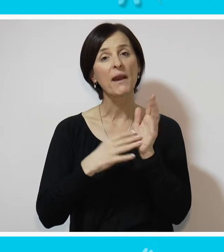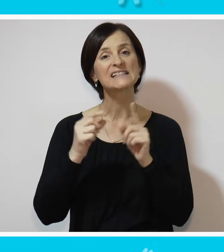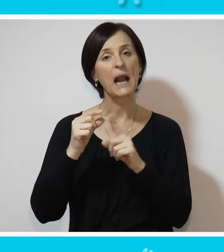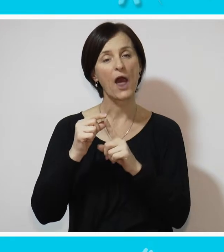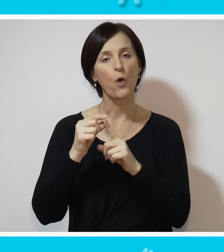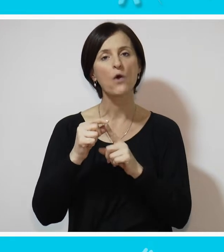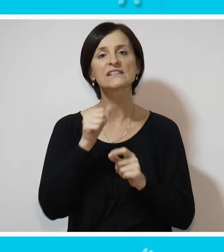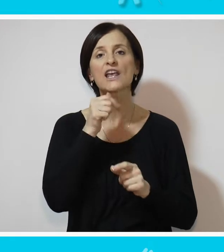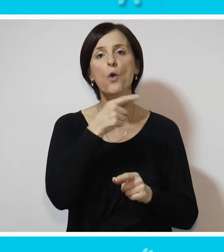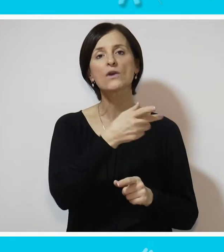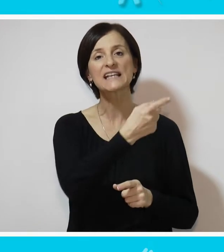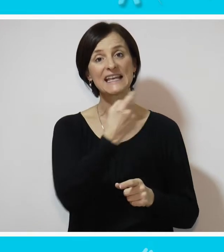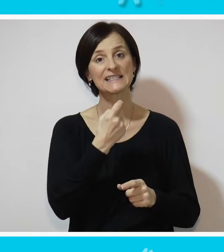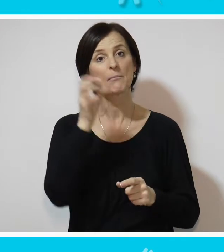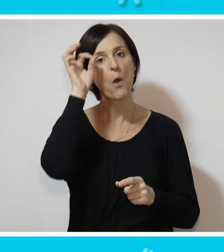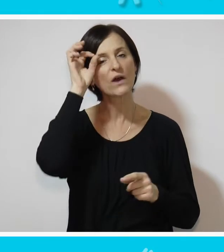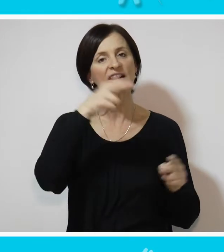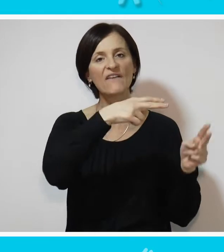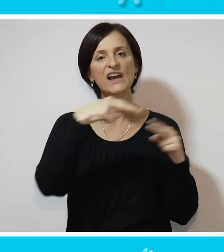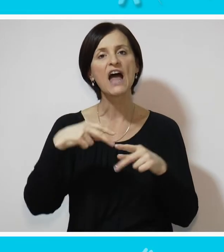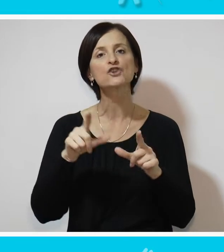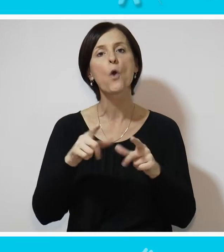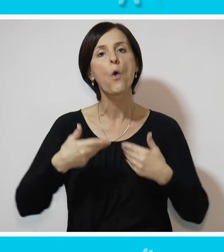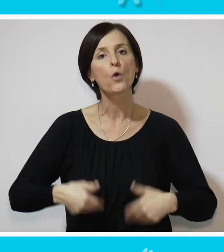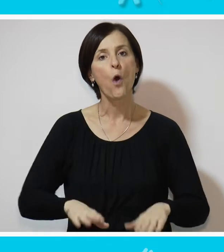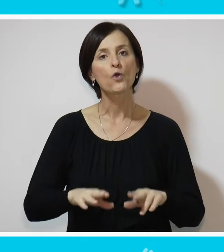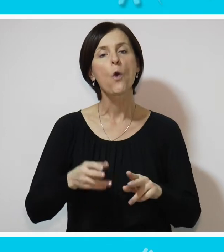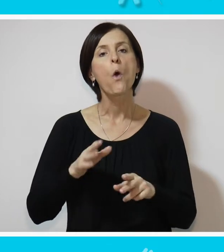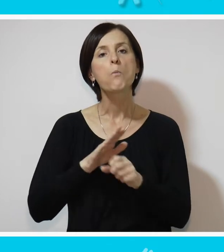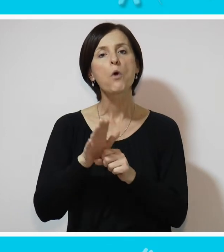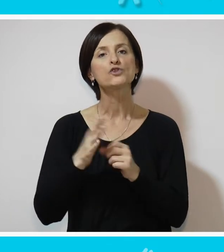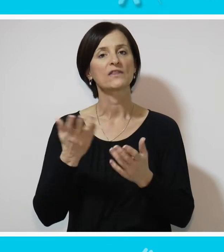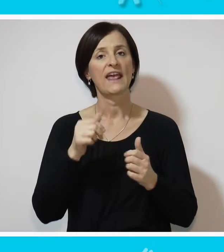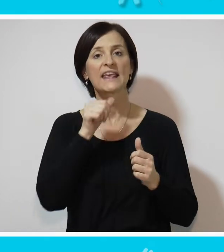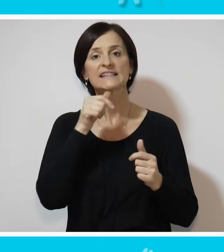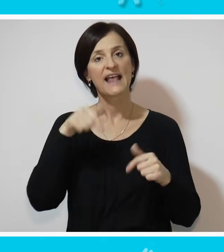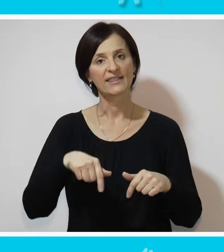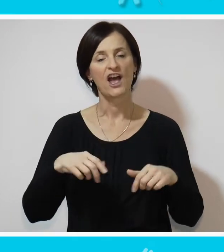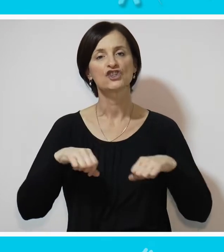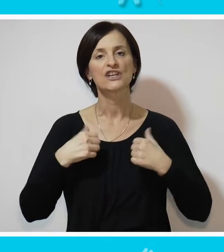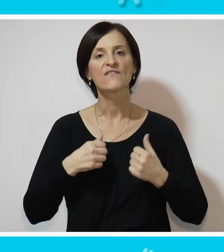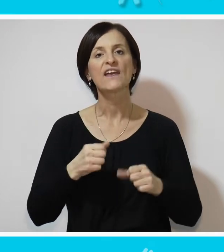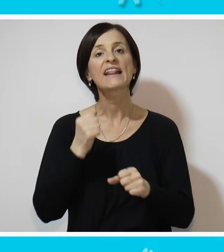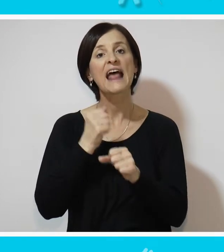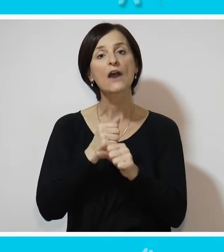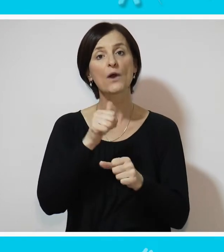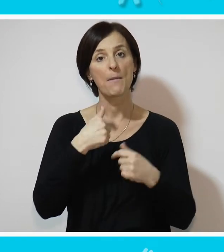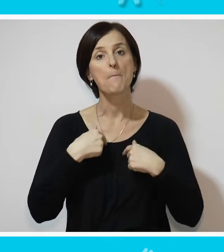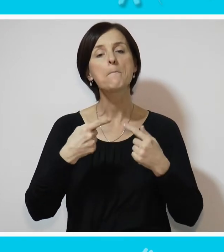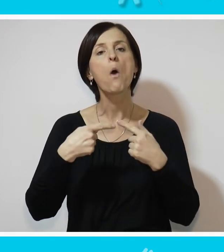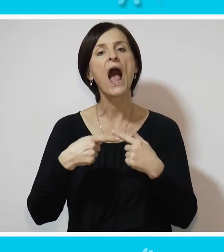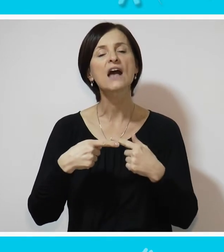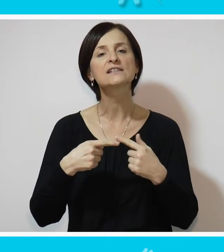sklaroza i on se iz Beograda vraća u rodnu Požegu gde i sada živi. Darko nam je